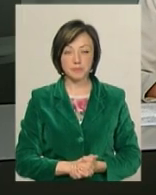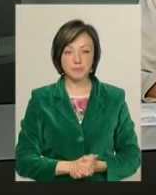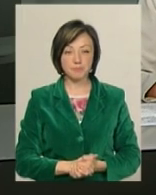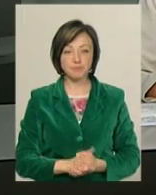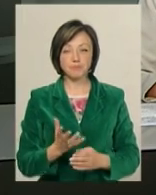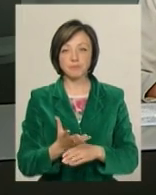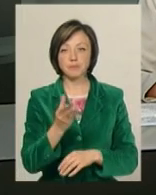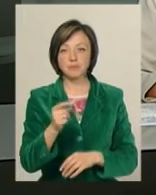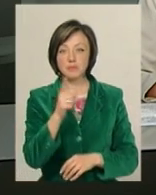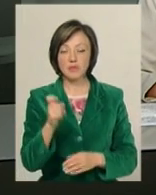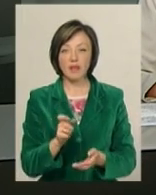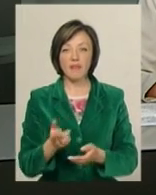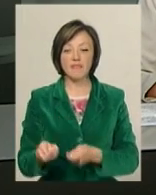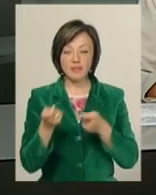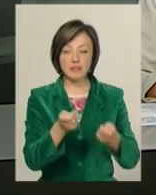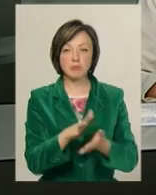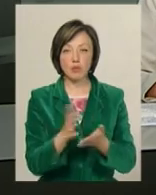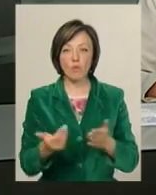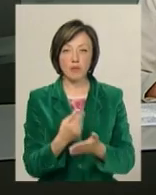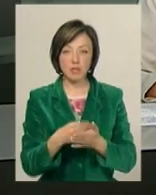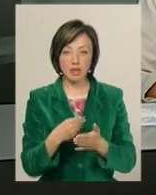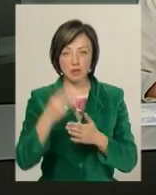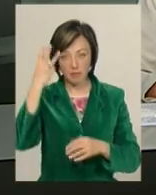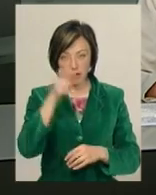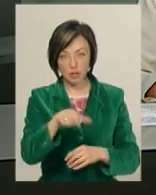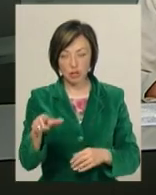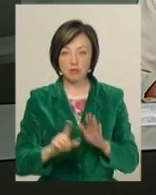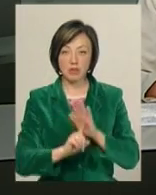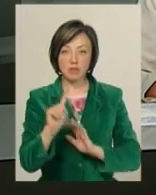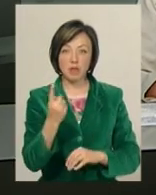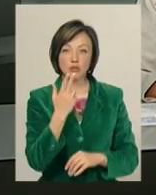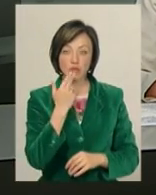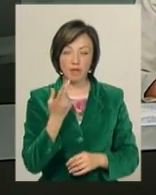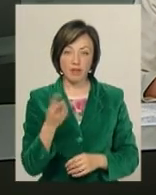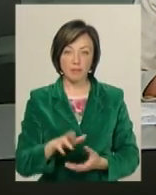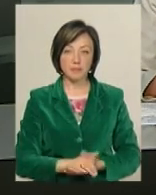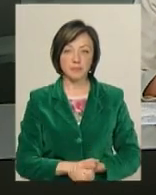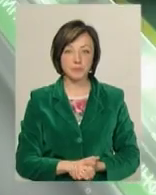Платити за вивезення сміття за новими тарифами хмельничани будуть з 1 червня.